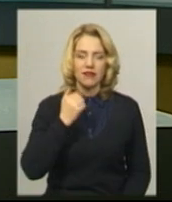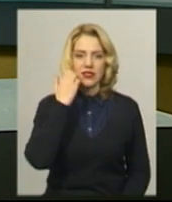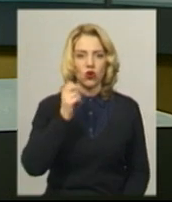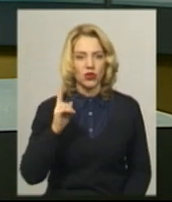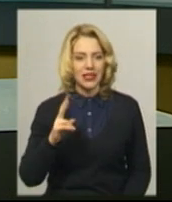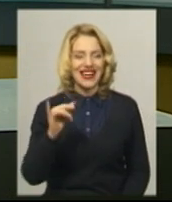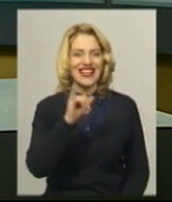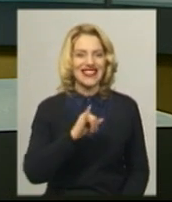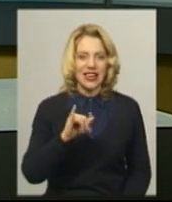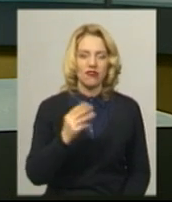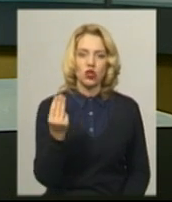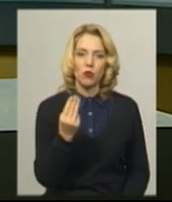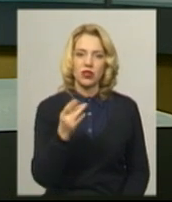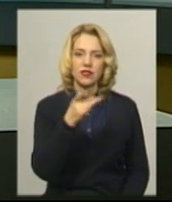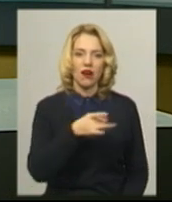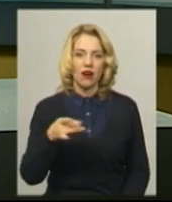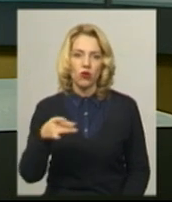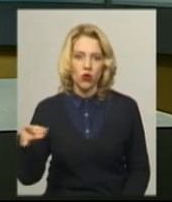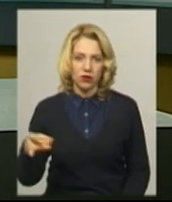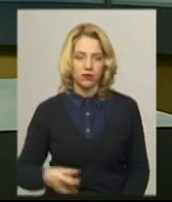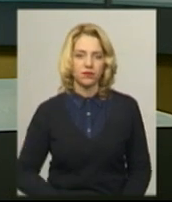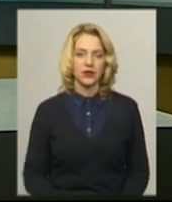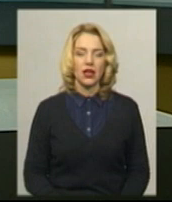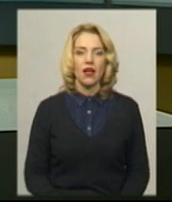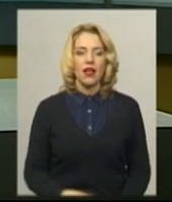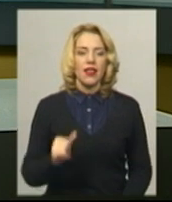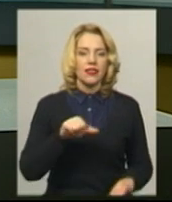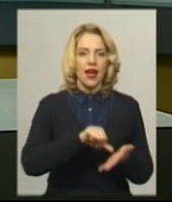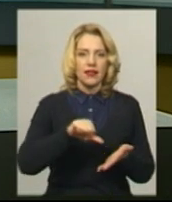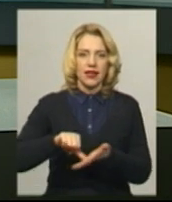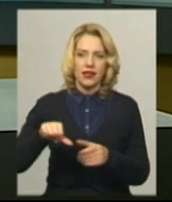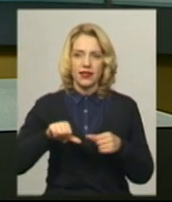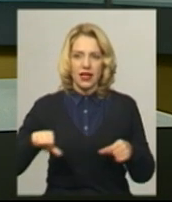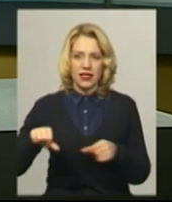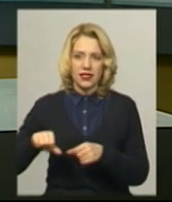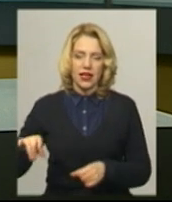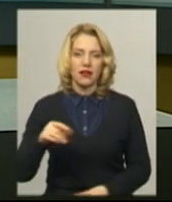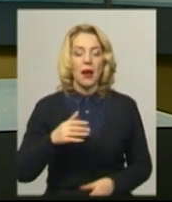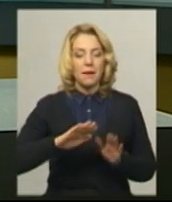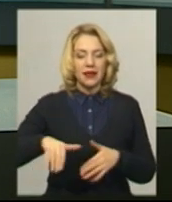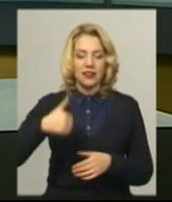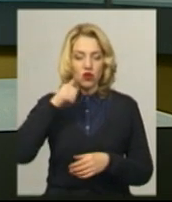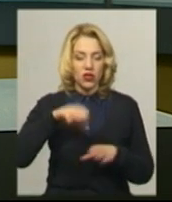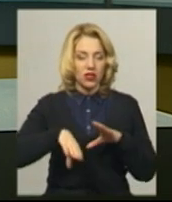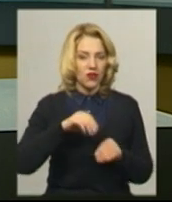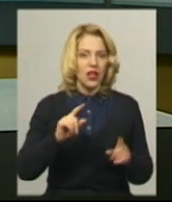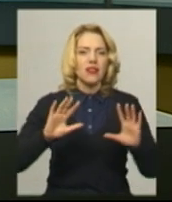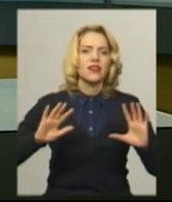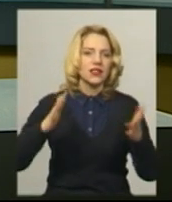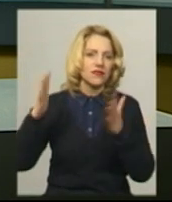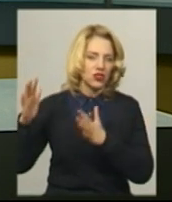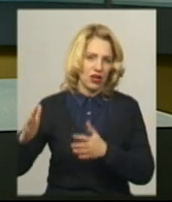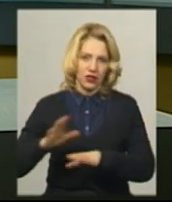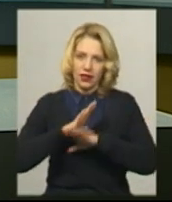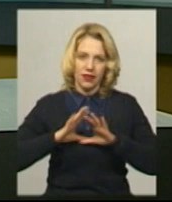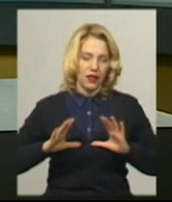Ізяславського та Шепотівського районів. На дільницях Хмельниччини під час вчорашніх виборів надзвичайних подій зафіксовано не було.